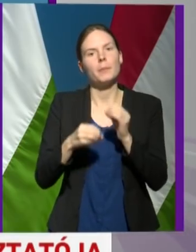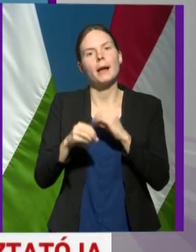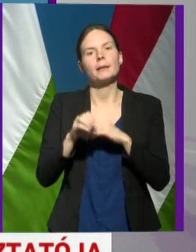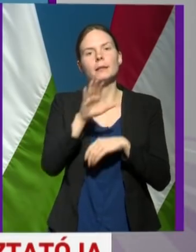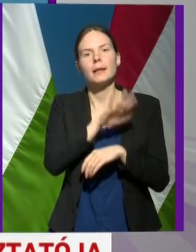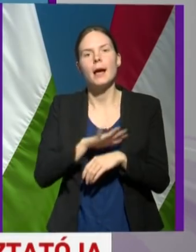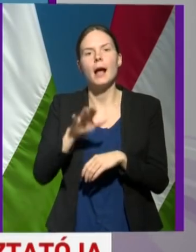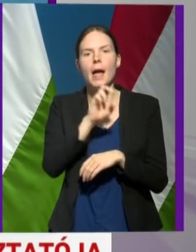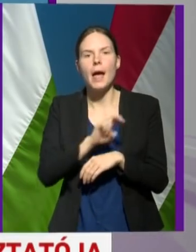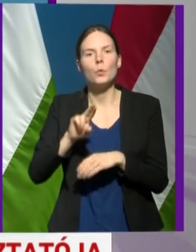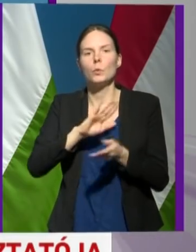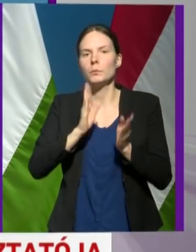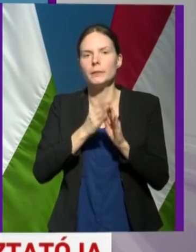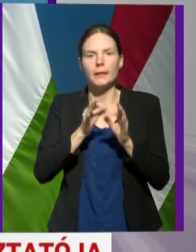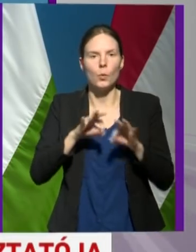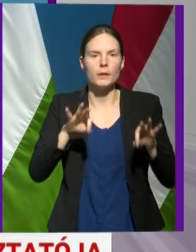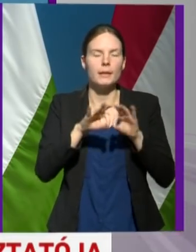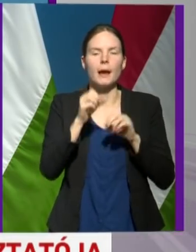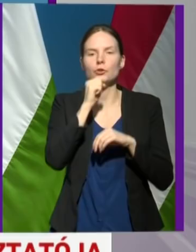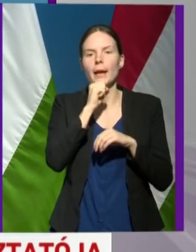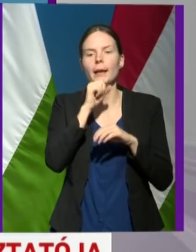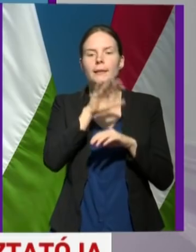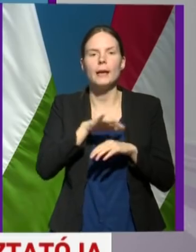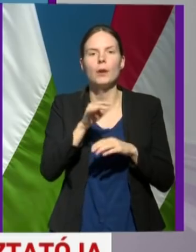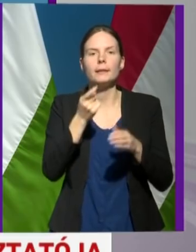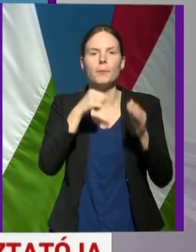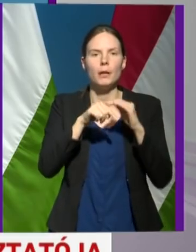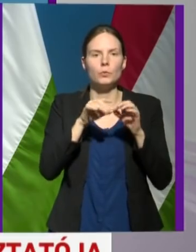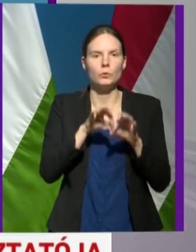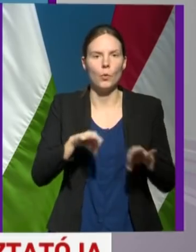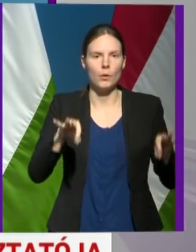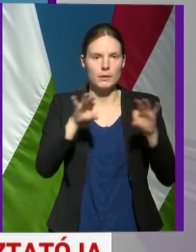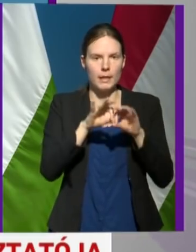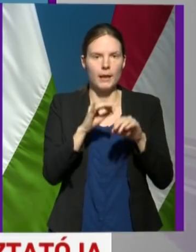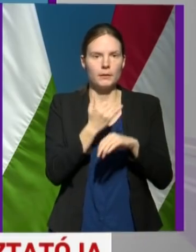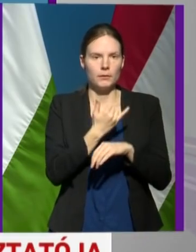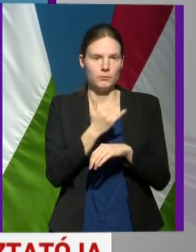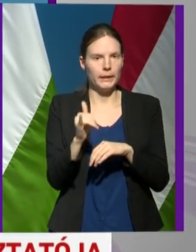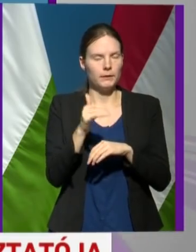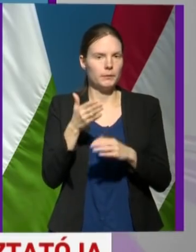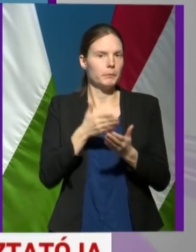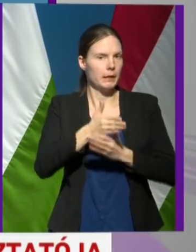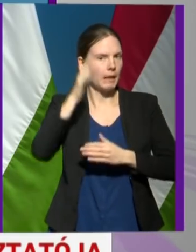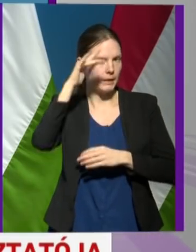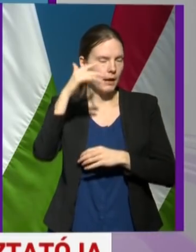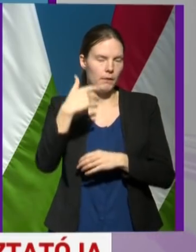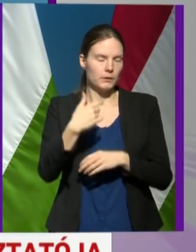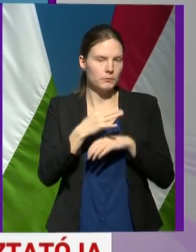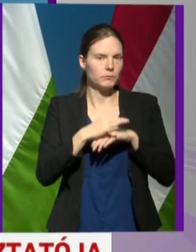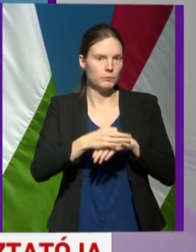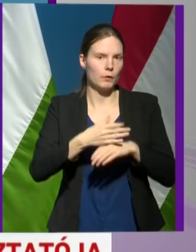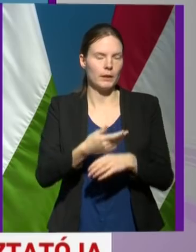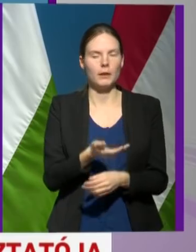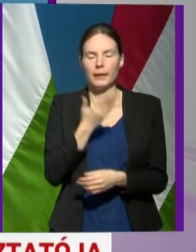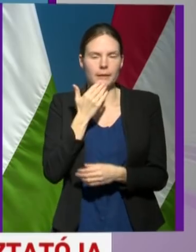Unió összes ország és a sengeni területen belül található összes ország követte ezt az irányelvet és nem hajtott végre ellenőrzéseket a belső